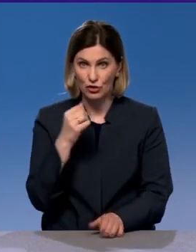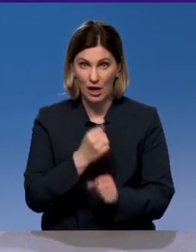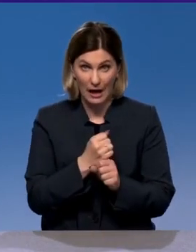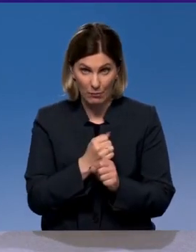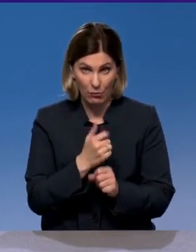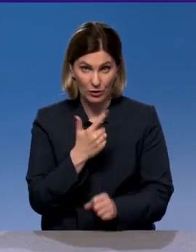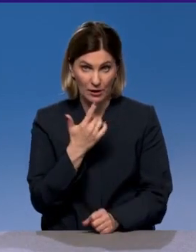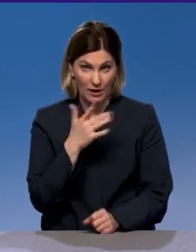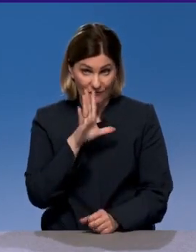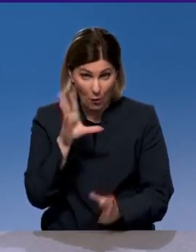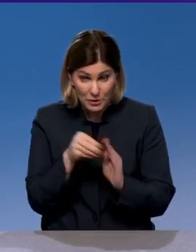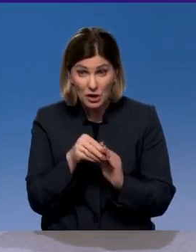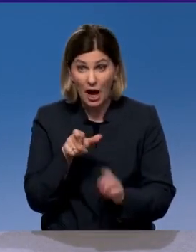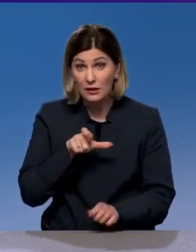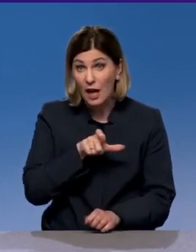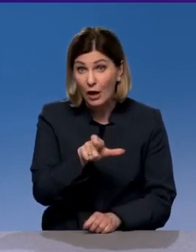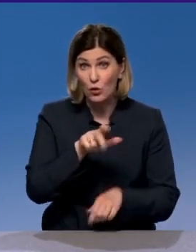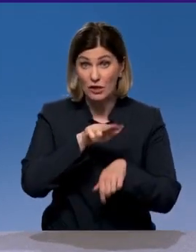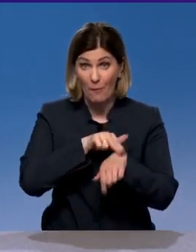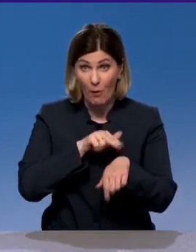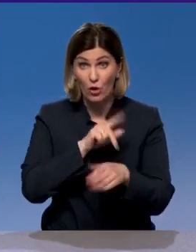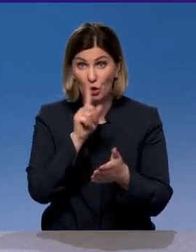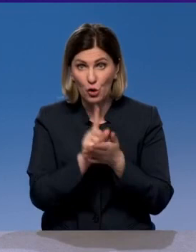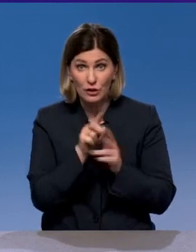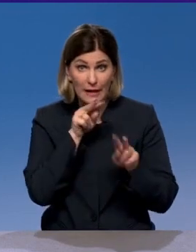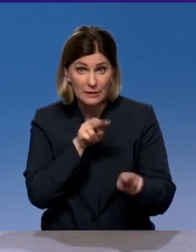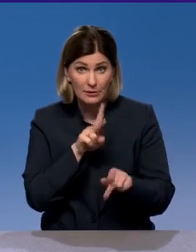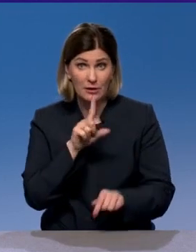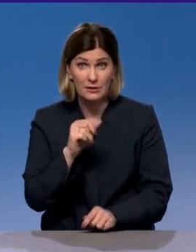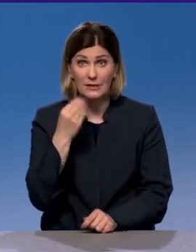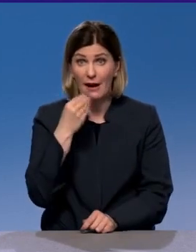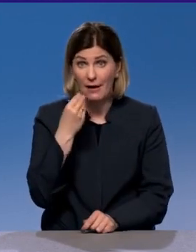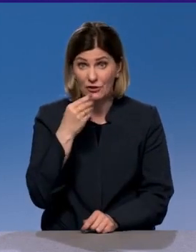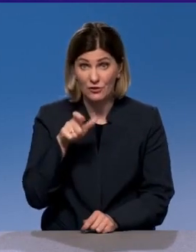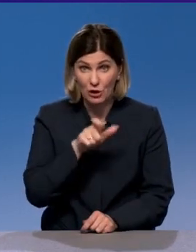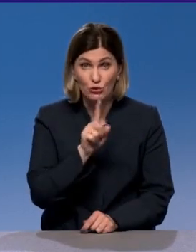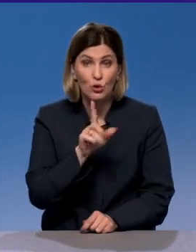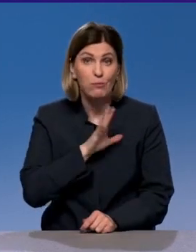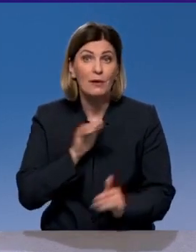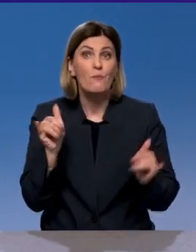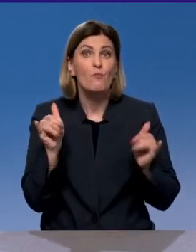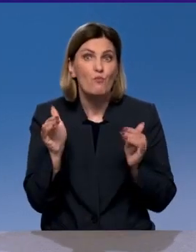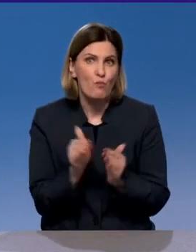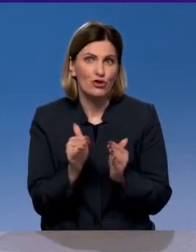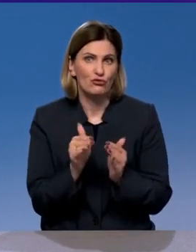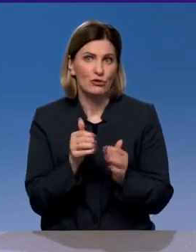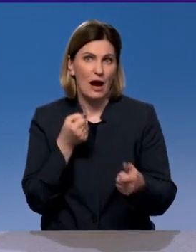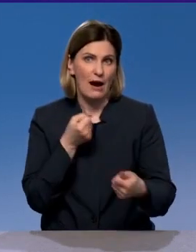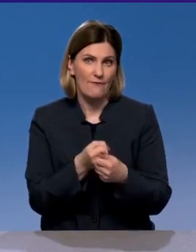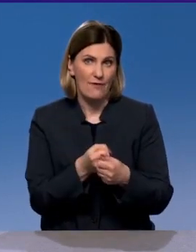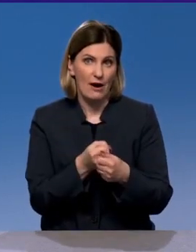логичным, что дорожная полиция следит за качеством дорог, для того, чтобы там было меньше аварий и так далее. И вдруг почему-то их этого права лишают.